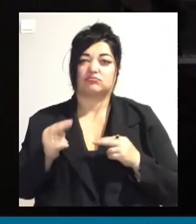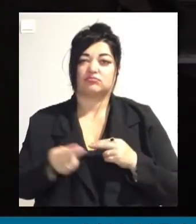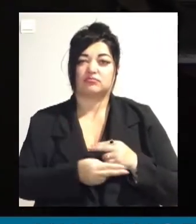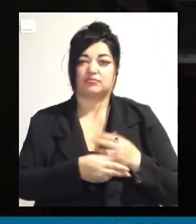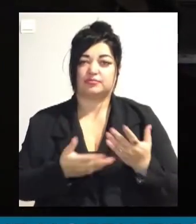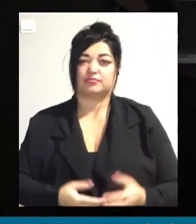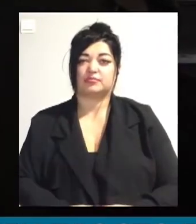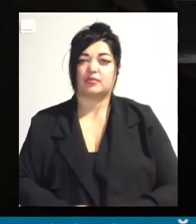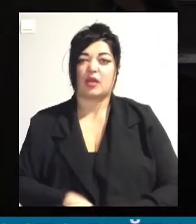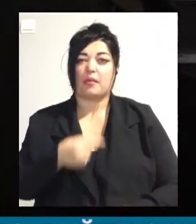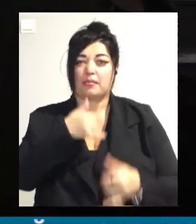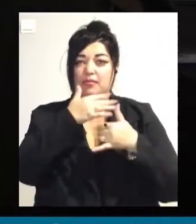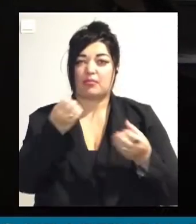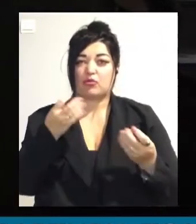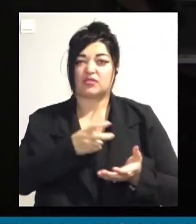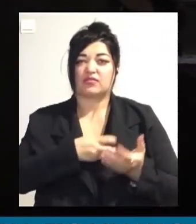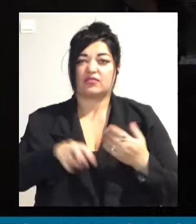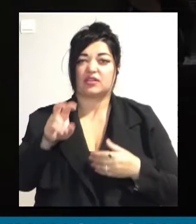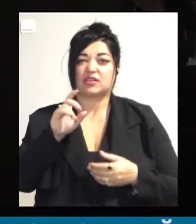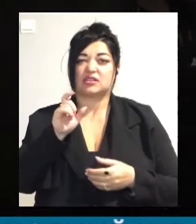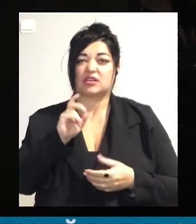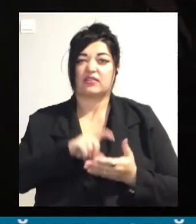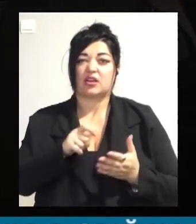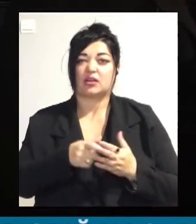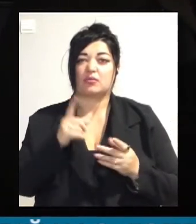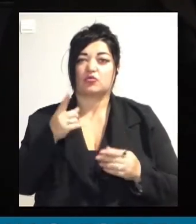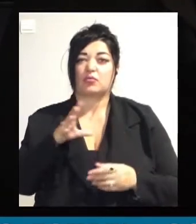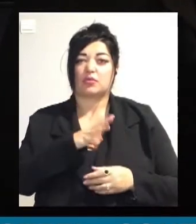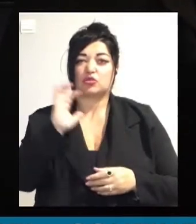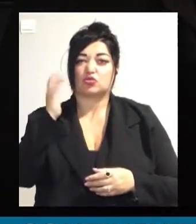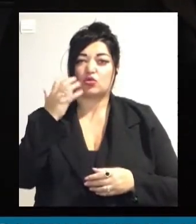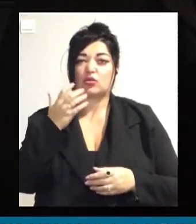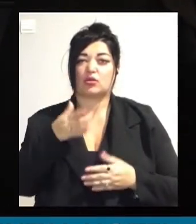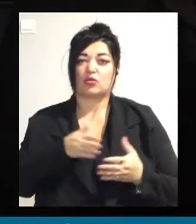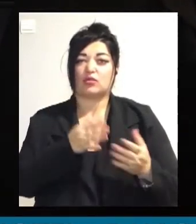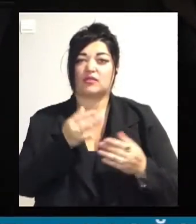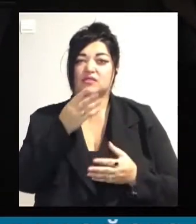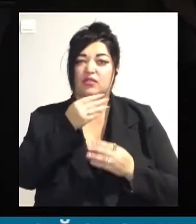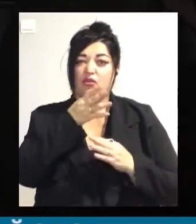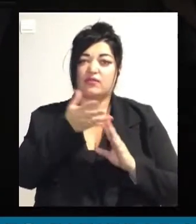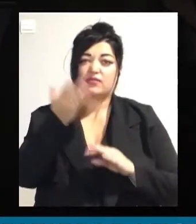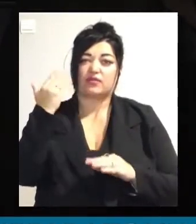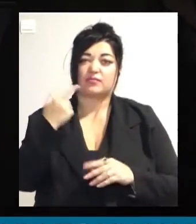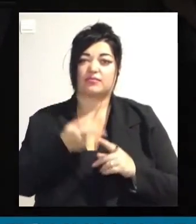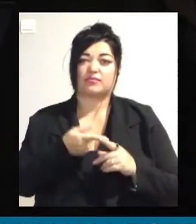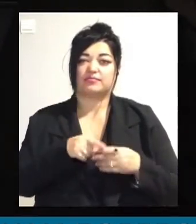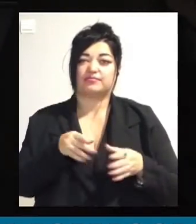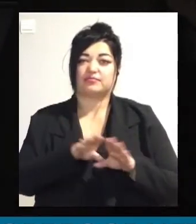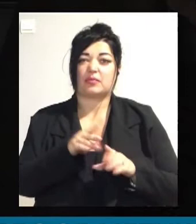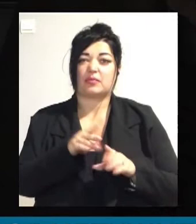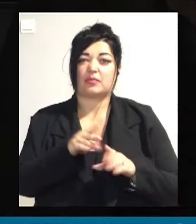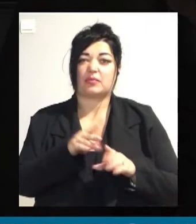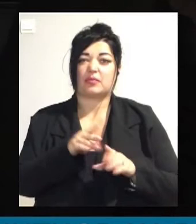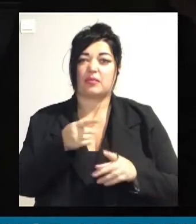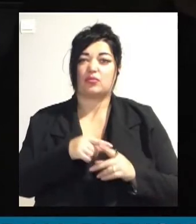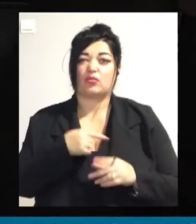не могли просто вийти з квартири, тому що був чорний ход, і в своє час гостиниця «Континенталь» у нас його отобрала, і тому нам прийшло суетиться